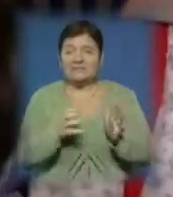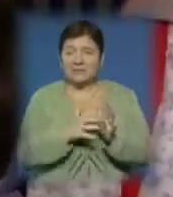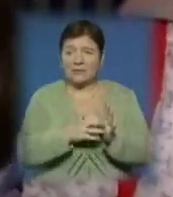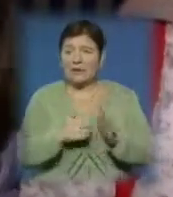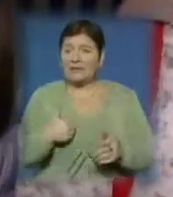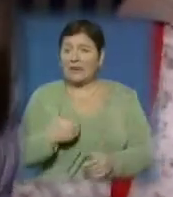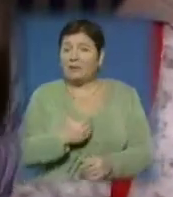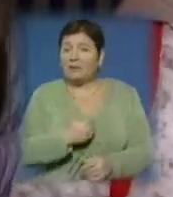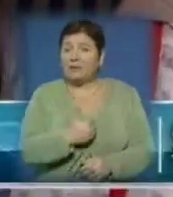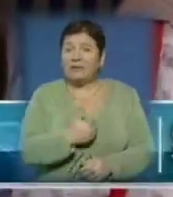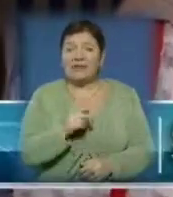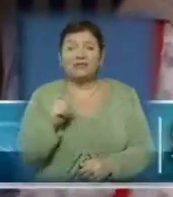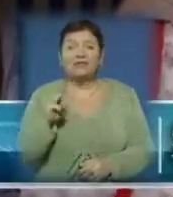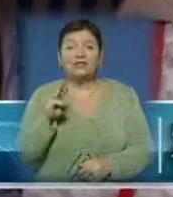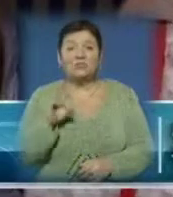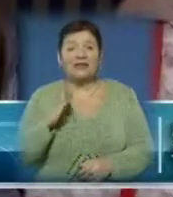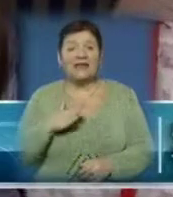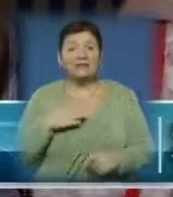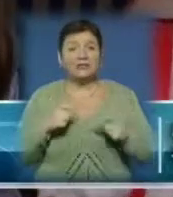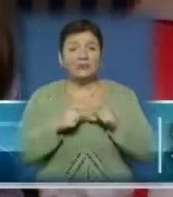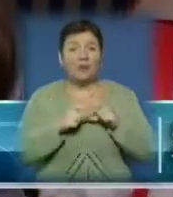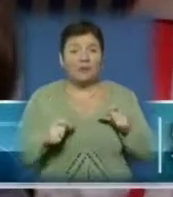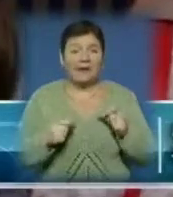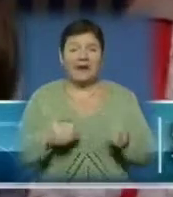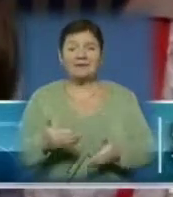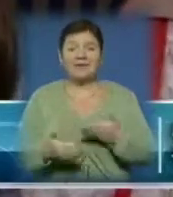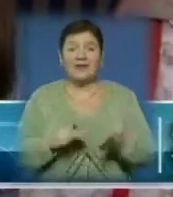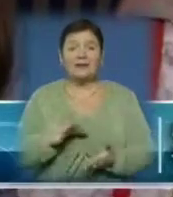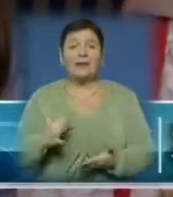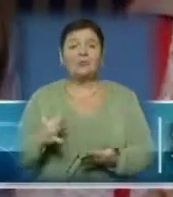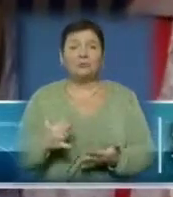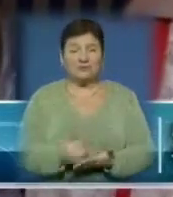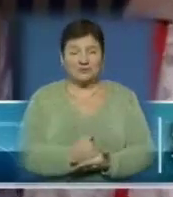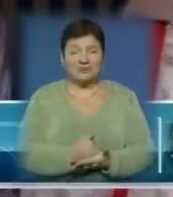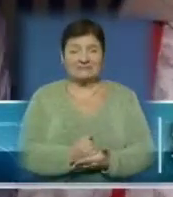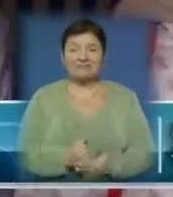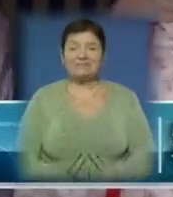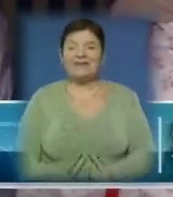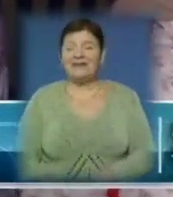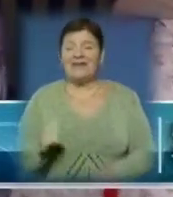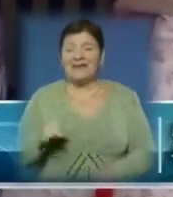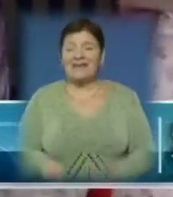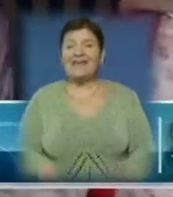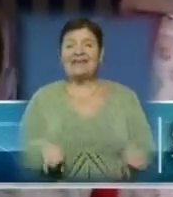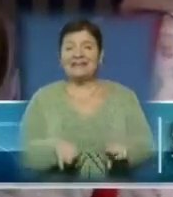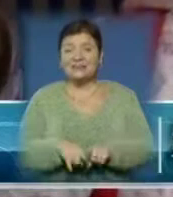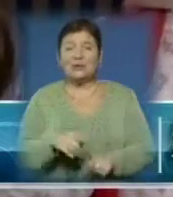хотіла, щоб наша школа теж промогла. Не вийшло, але і теж хотіла.